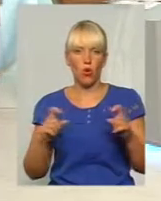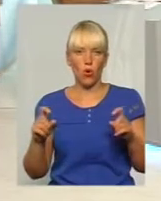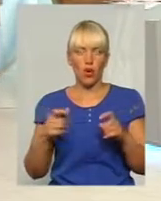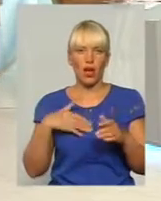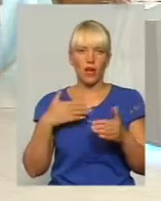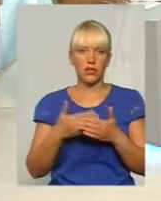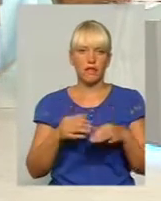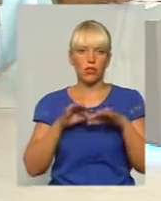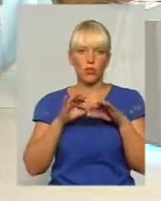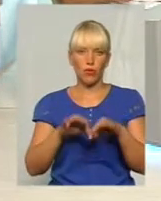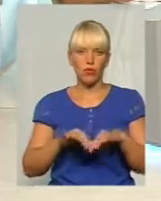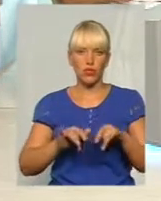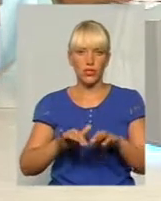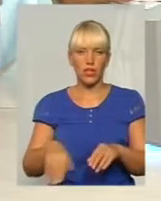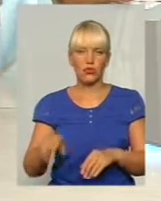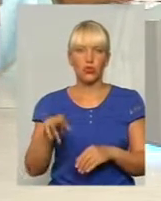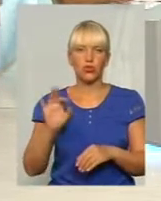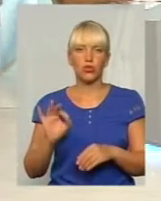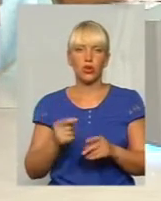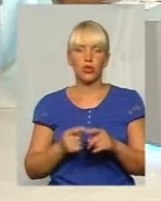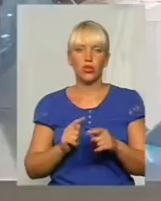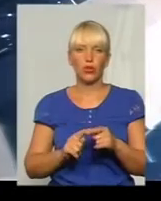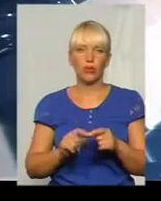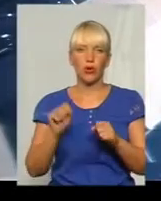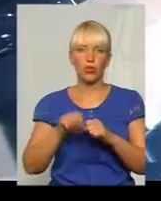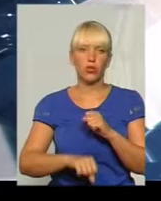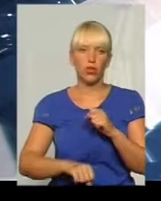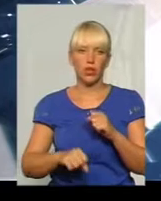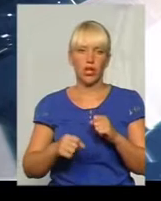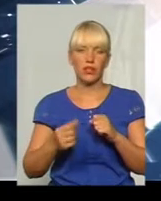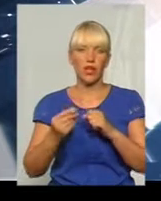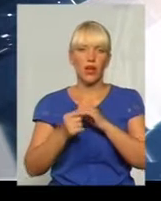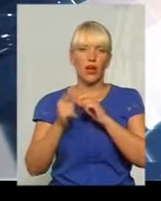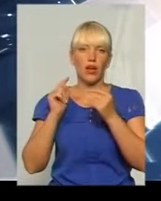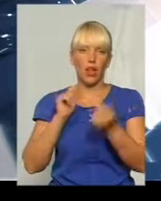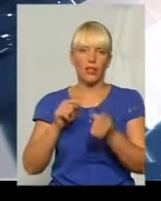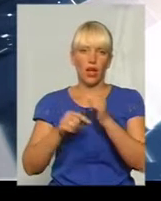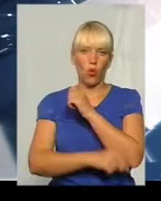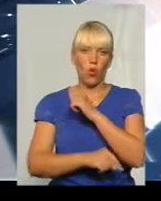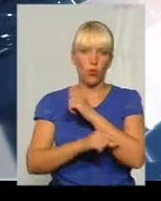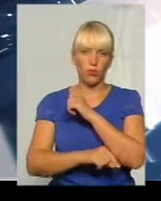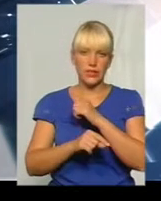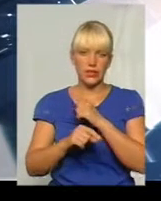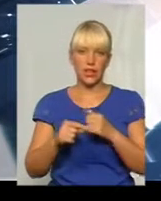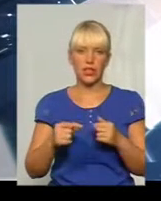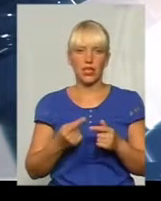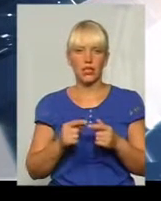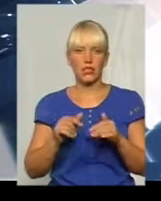проводять заходи себе подавання корупцією в поліону на сварку. Найчальний міст, який скажу,